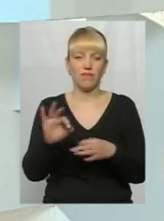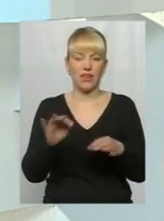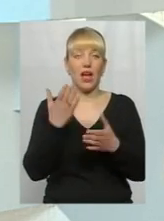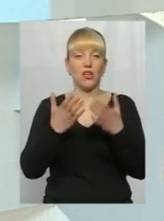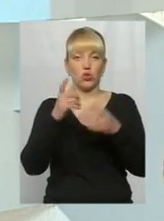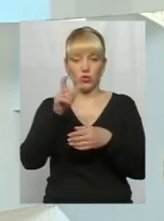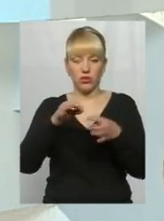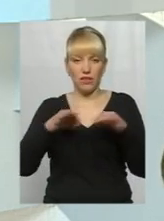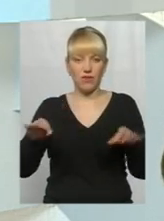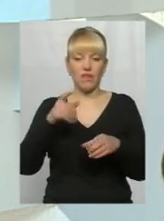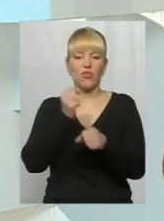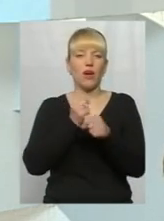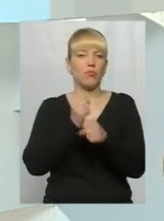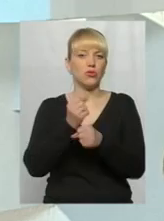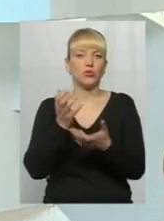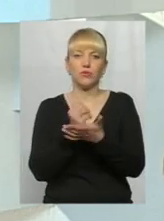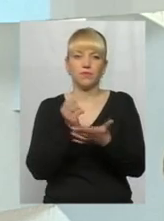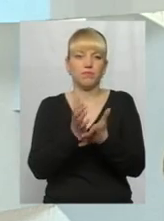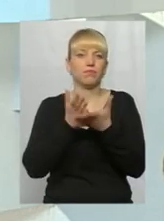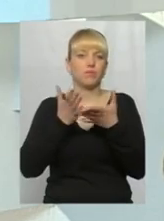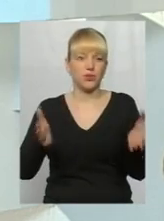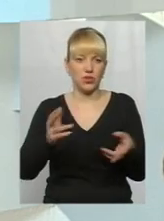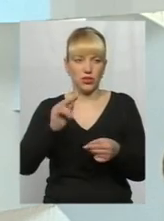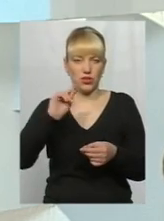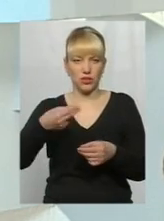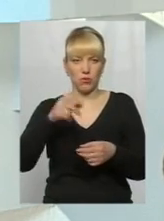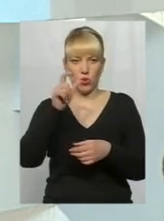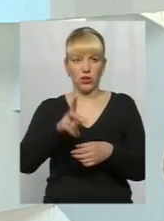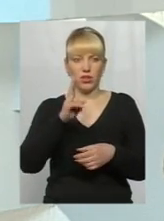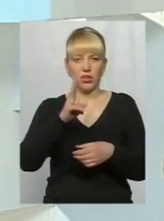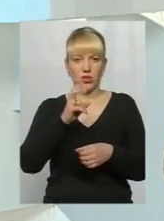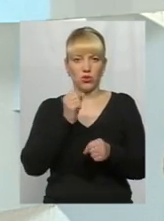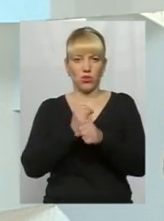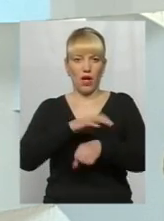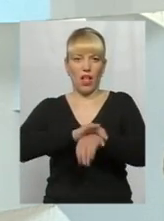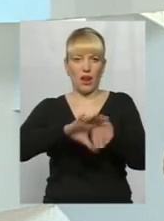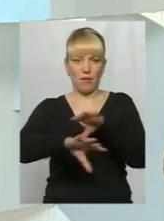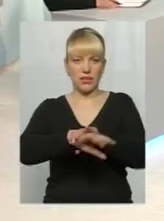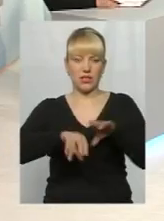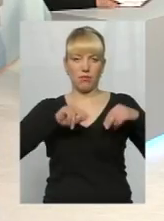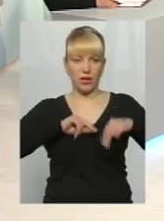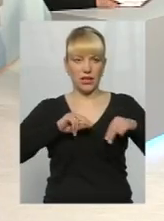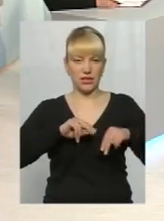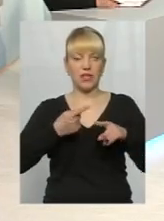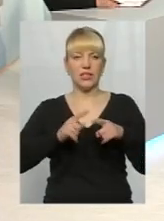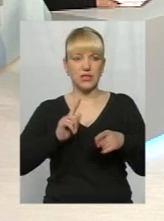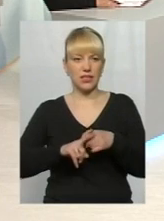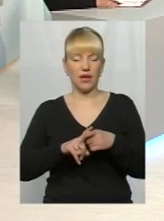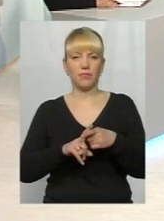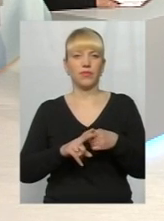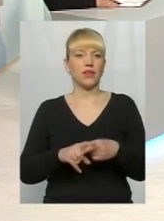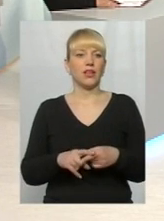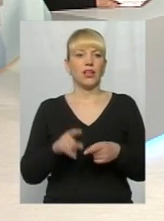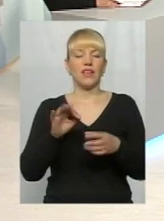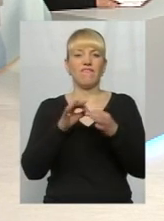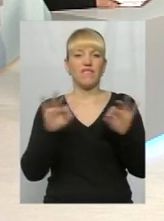продуктивніше, це говорять всі економісти, знають всі економісти, ніж людина, в якої є рабська праця. І так